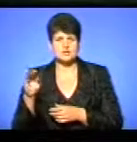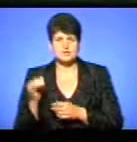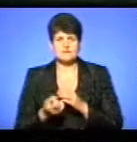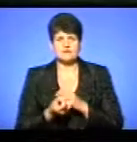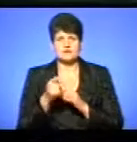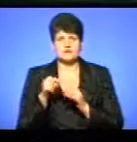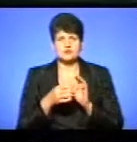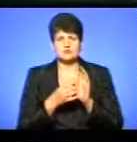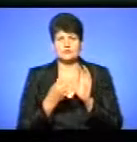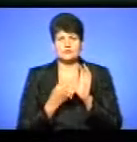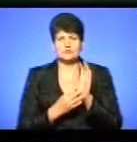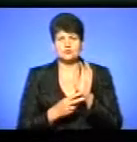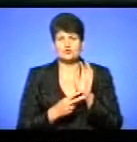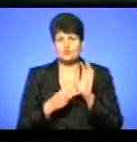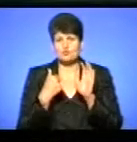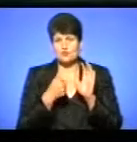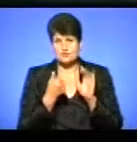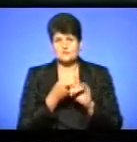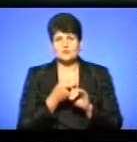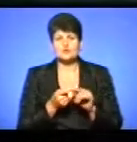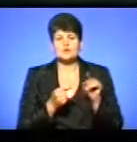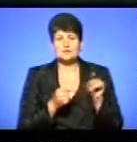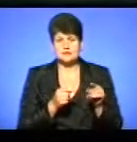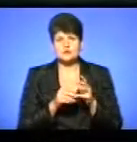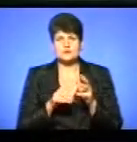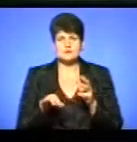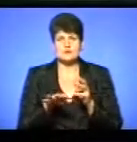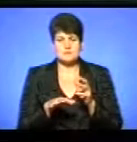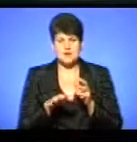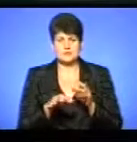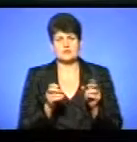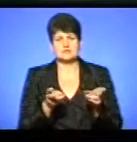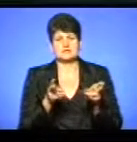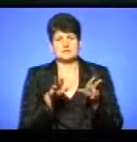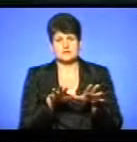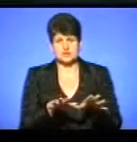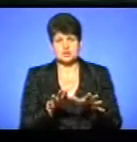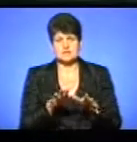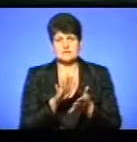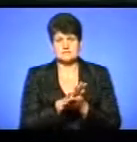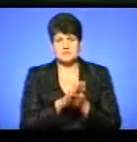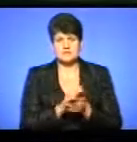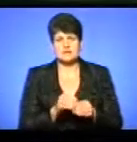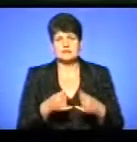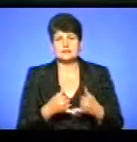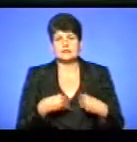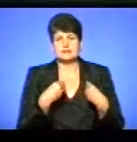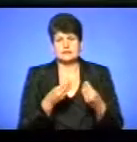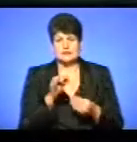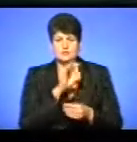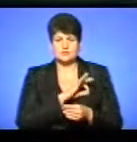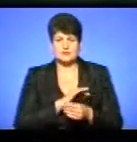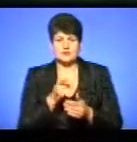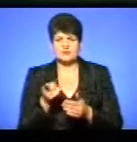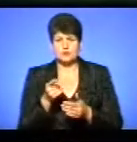1997 році. У зв'язку із тим, що земельну ділянку під захороненням твердих побутових відходів надали у користування Тернопільській